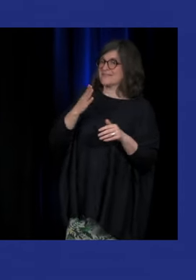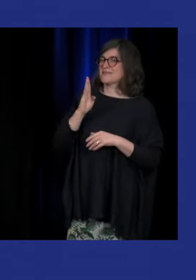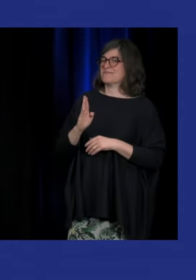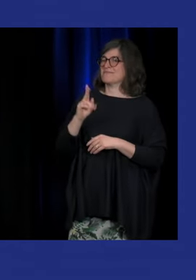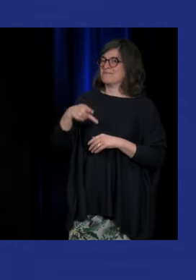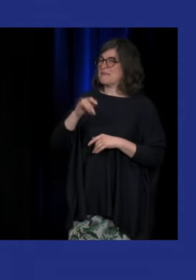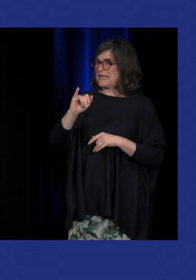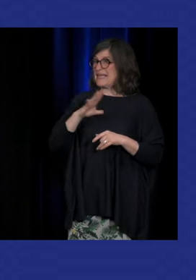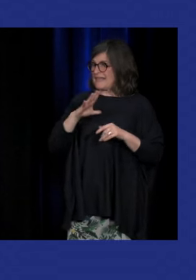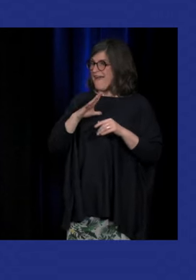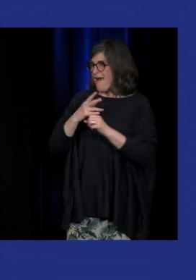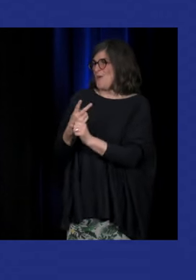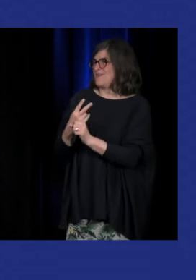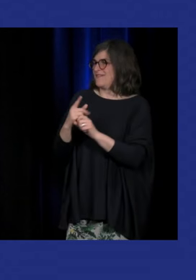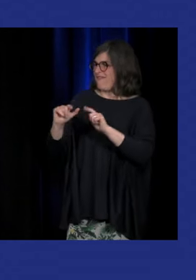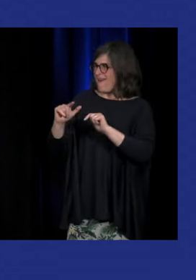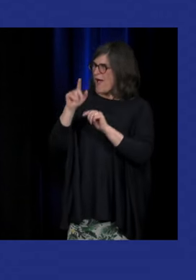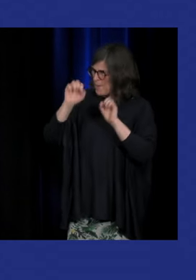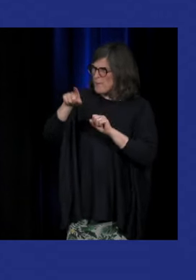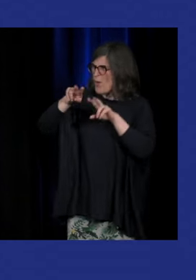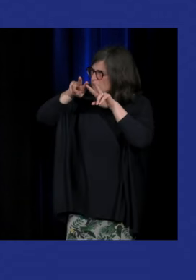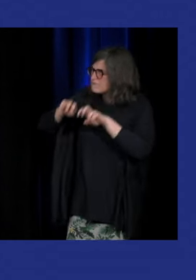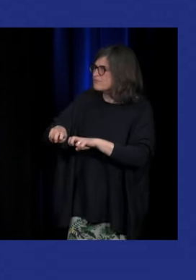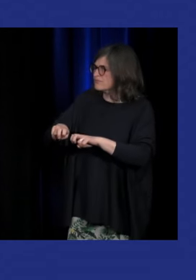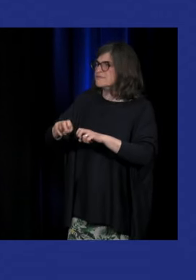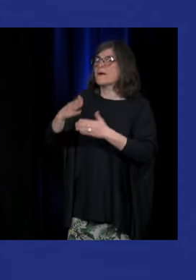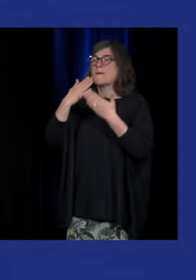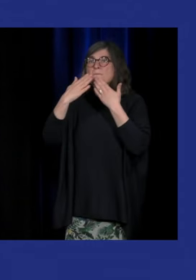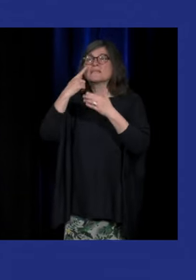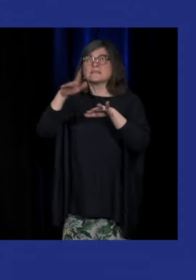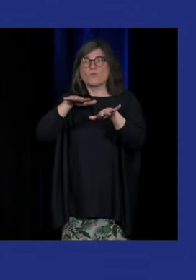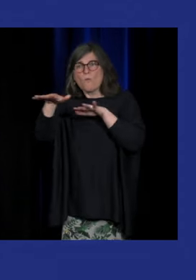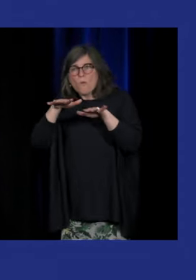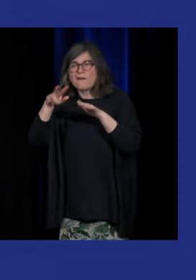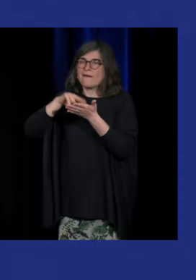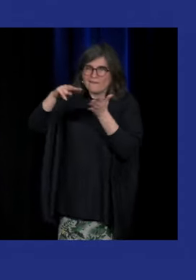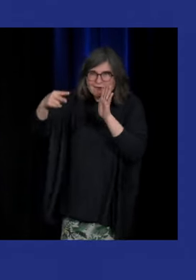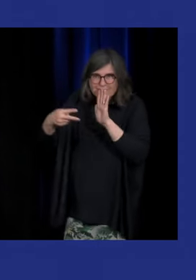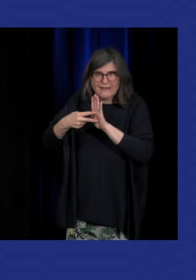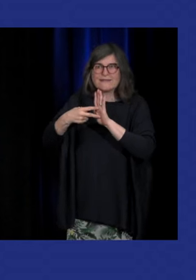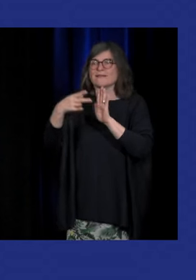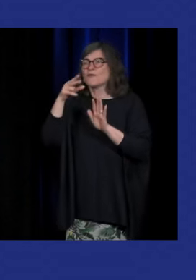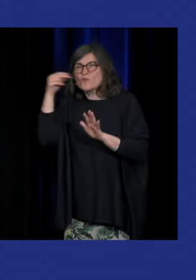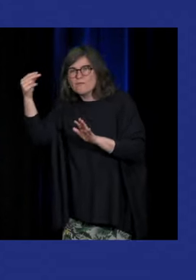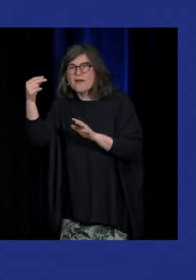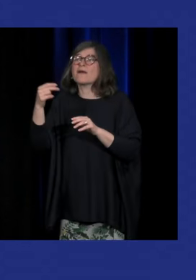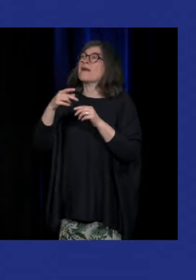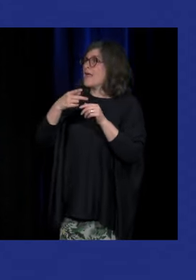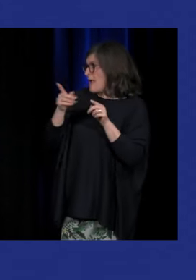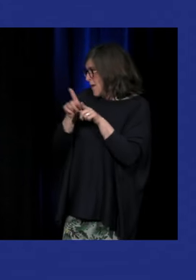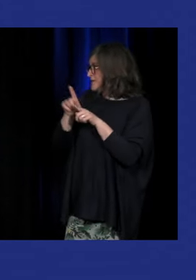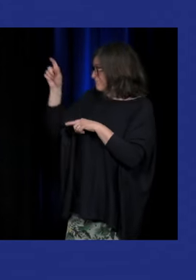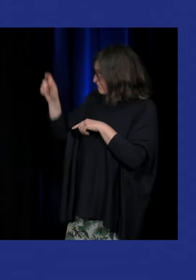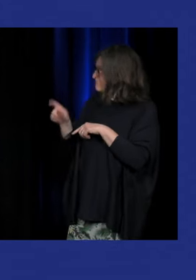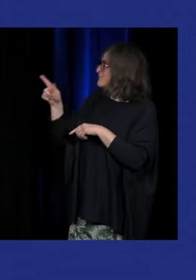publique d'information que je remercie évidemment pour tous les moyens et la qualité des moyens qui ont été mis en place et tout particulièrement Geneviève